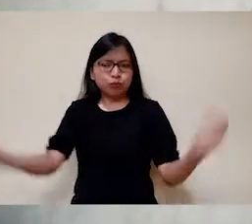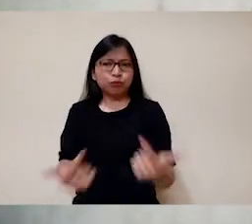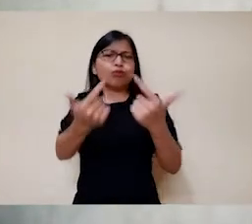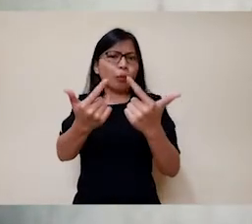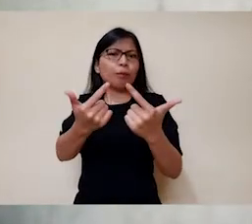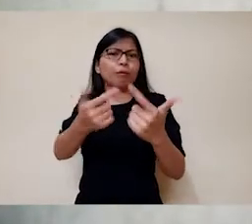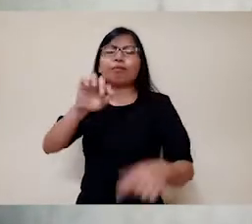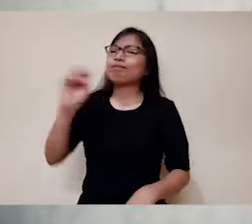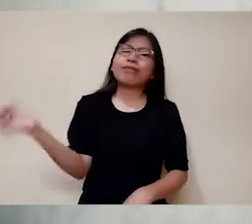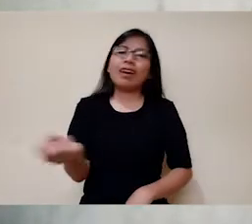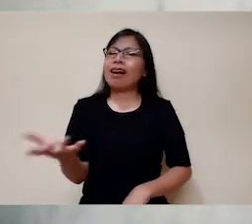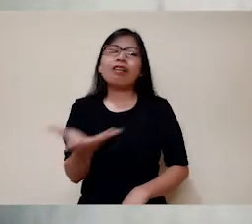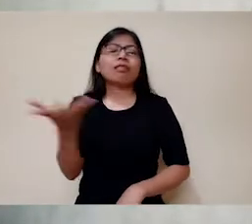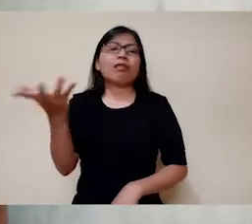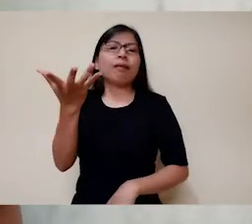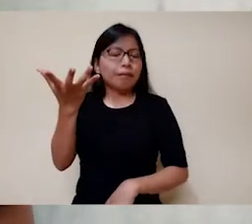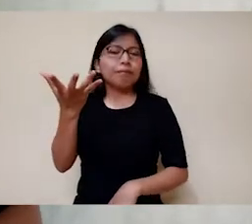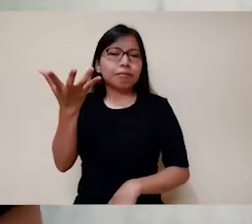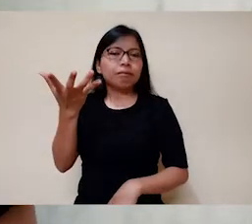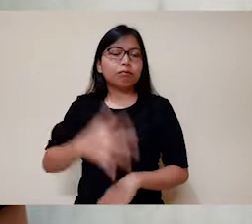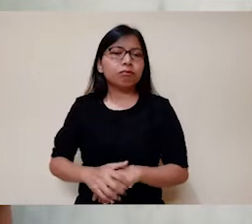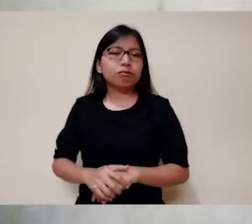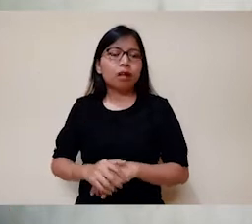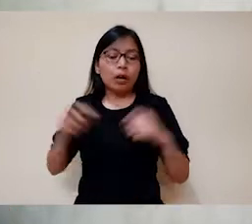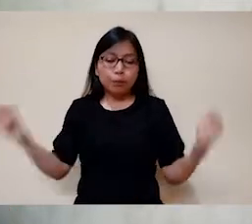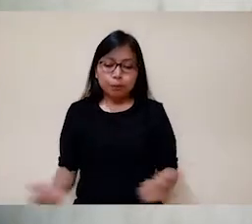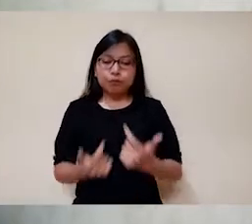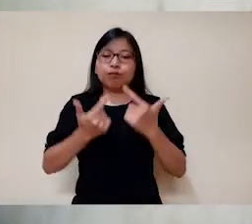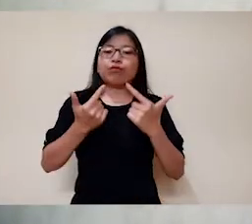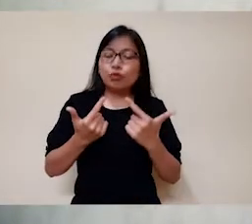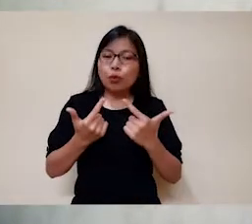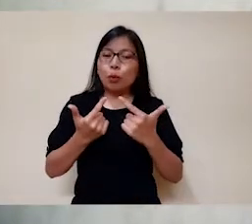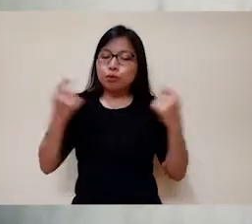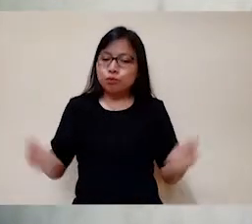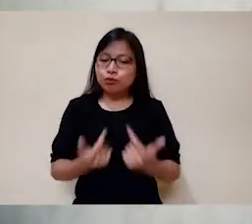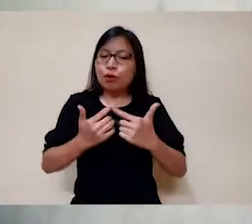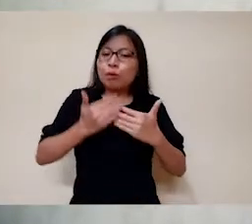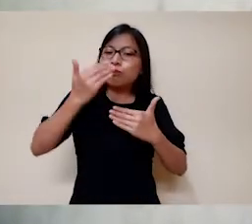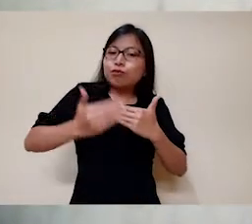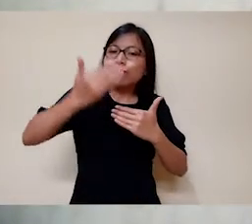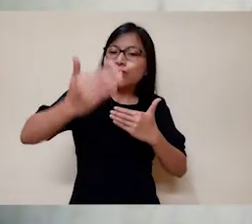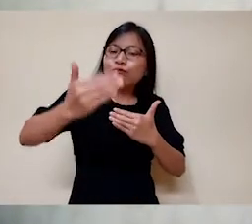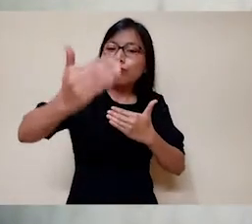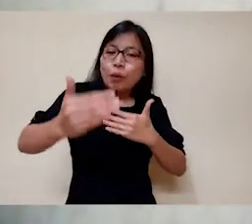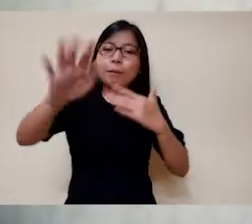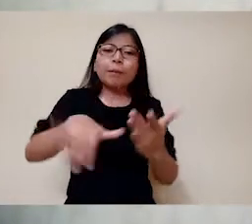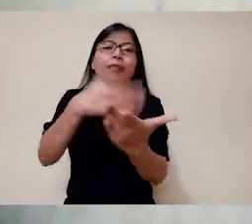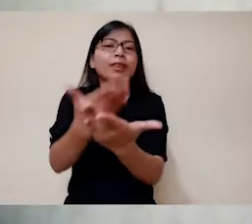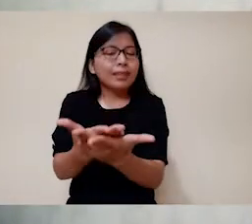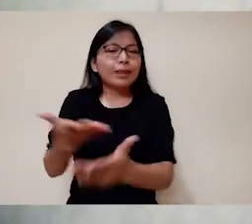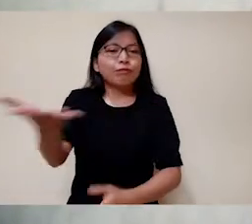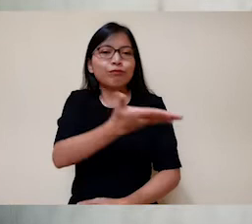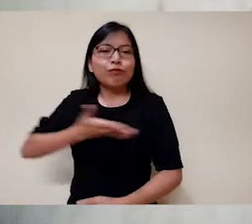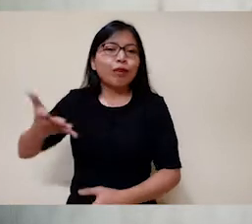pencerahan tentang hidup hari ini dan masa yang diberikan Tuhan. Sebab kematian